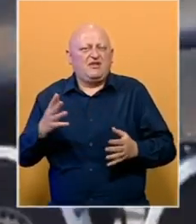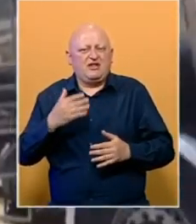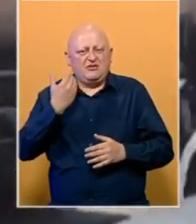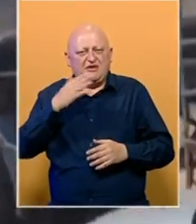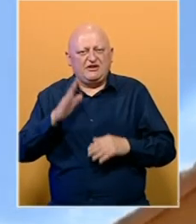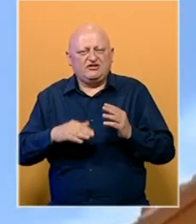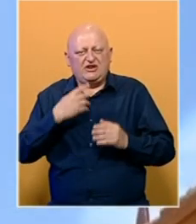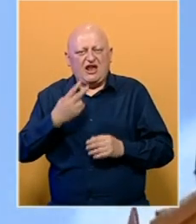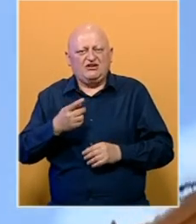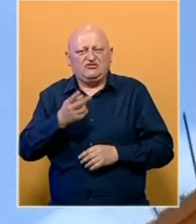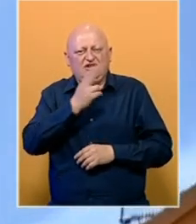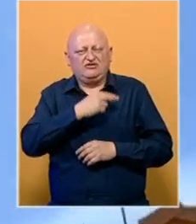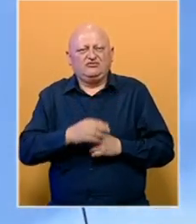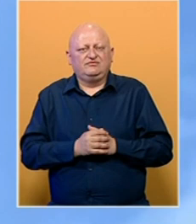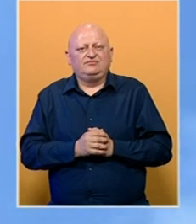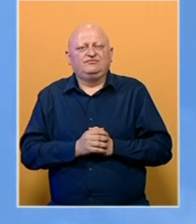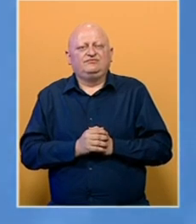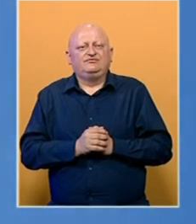materialne štete, kažu nadlažni.